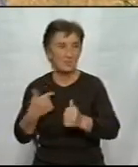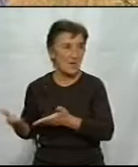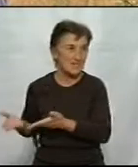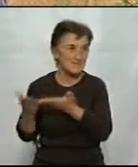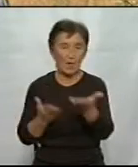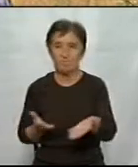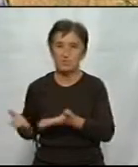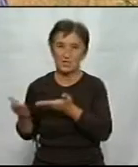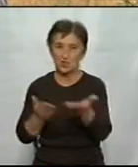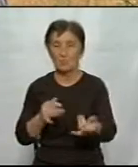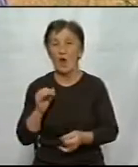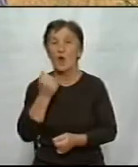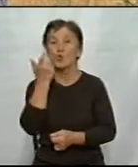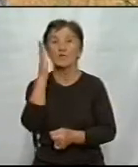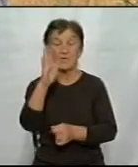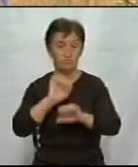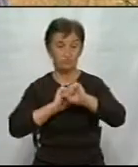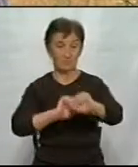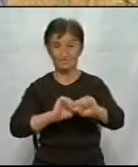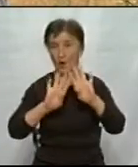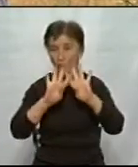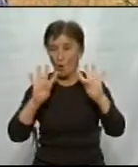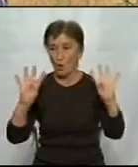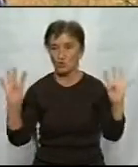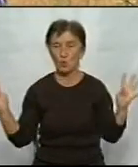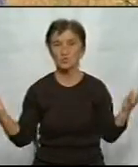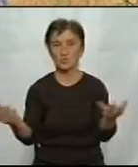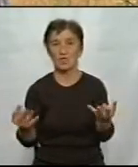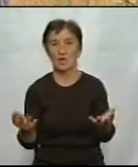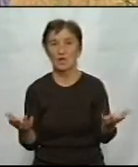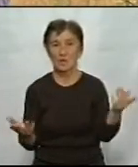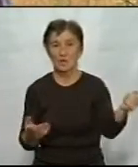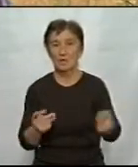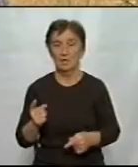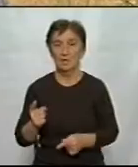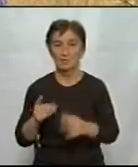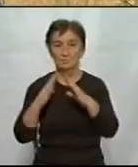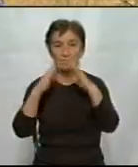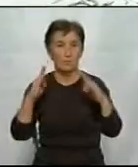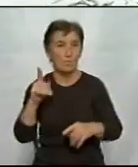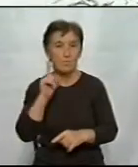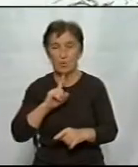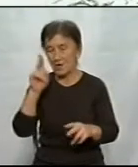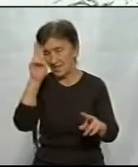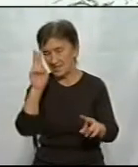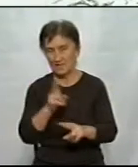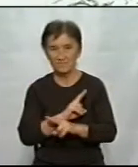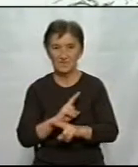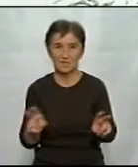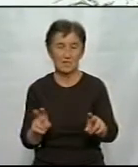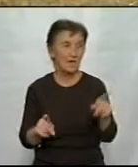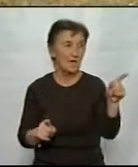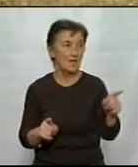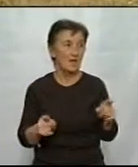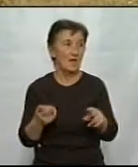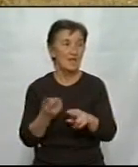конкретної дати, коли тут буде огородження, чи будуть якісь кроки щодо огородження цієї будівлі, поки нам невідомо. Недобудова небезпечна,